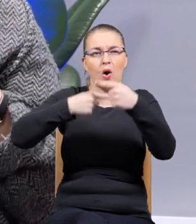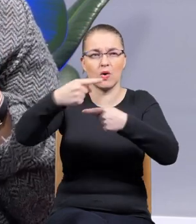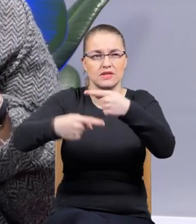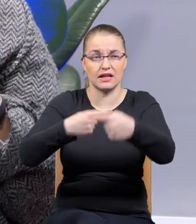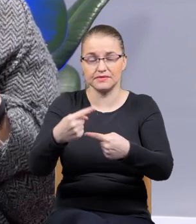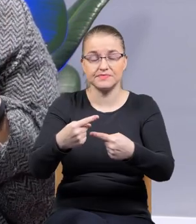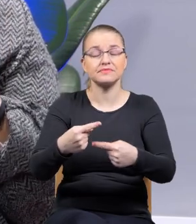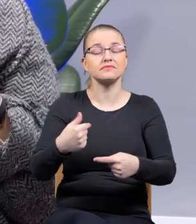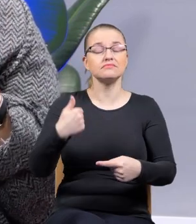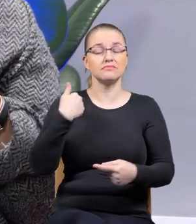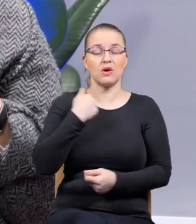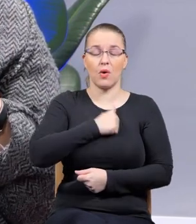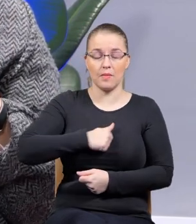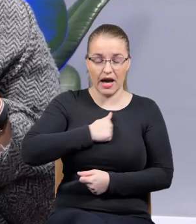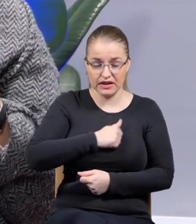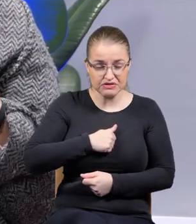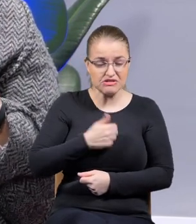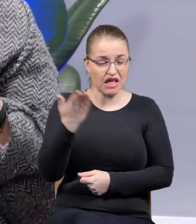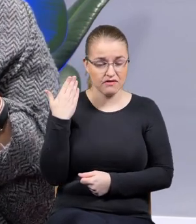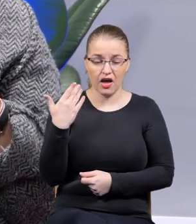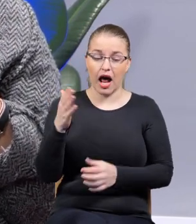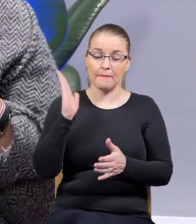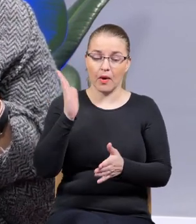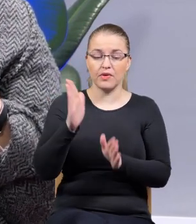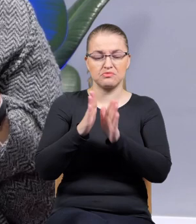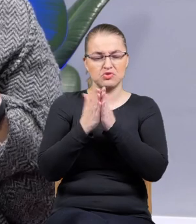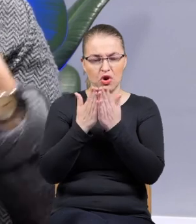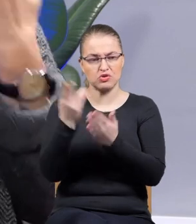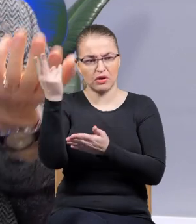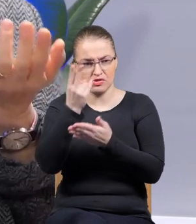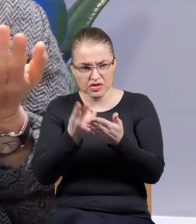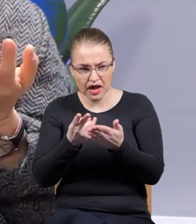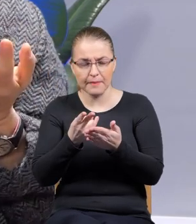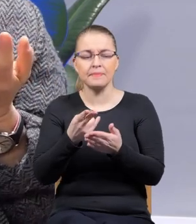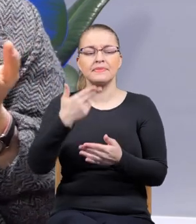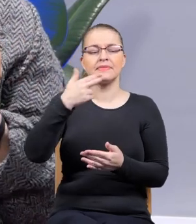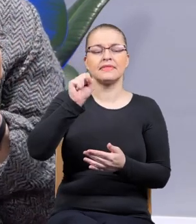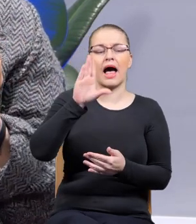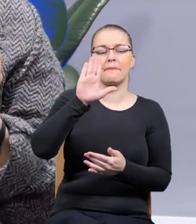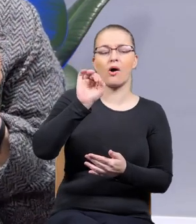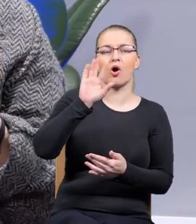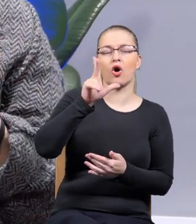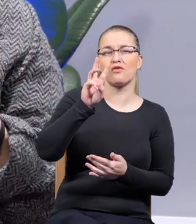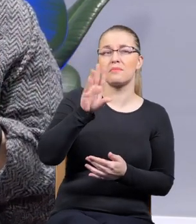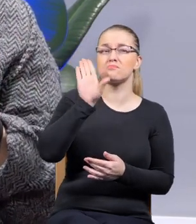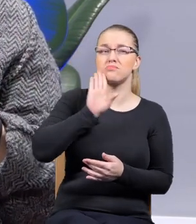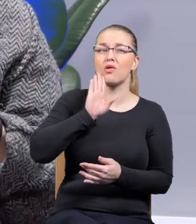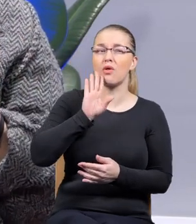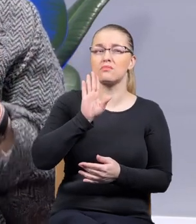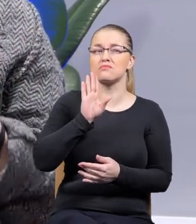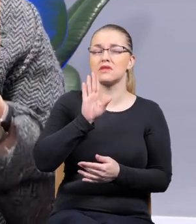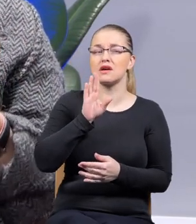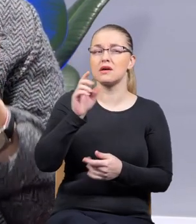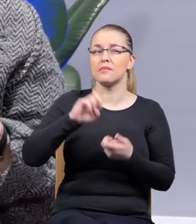dopóki nie przeczytałam w którejś z książek Nabokowa, że i on się zmagał z takim problemem, że miał po prostu